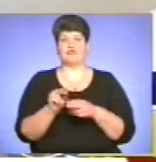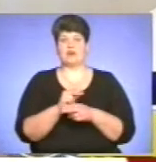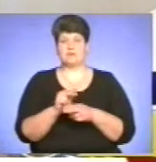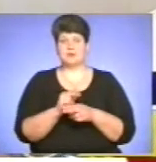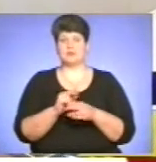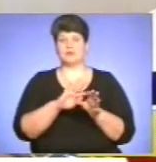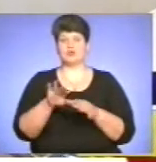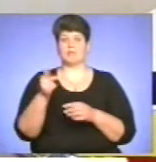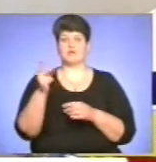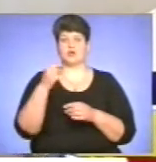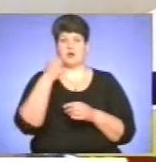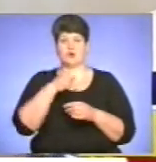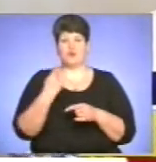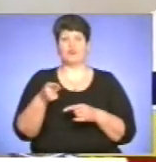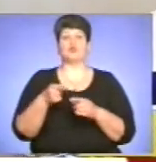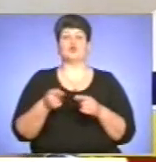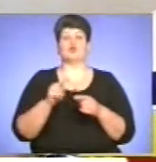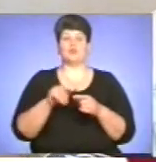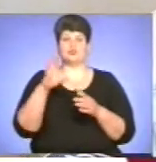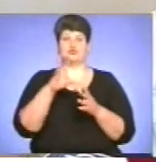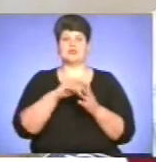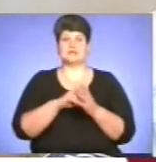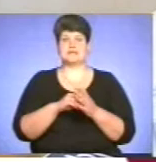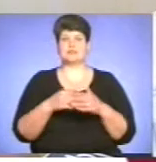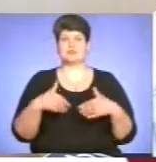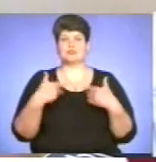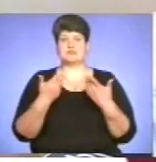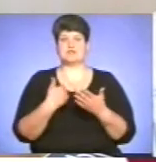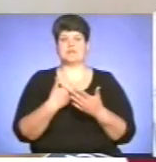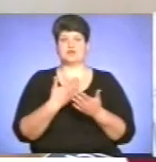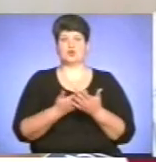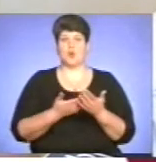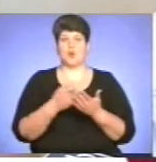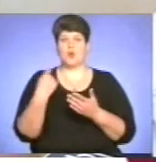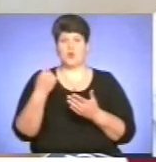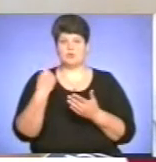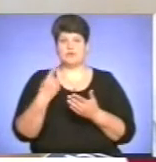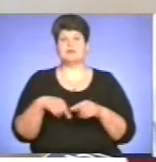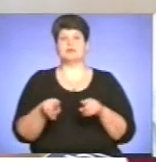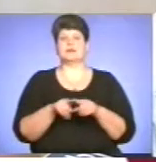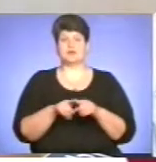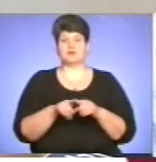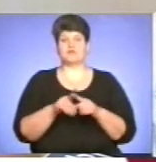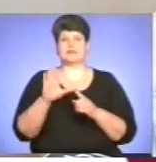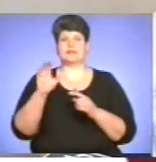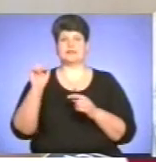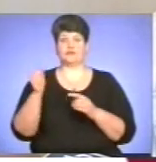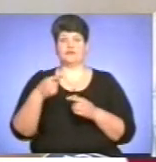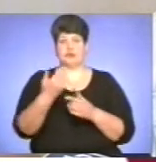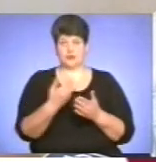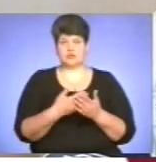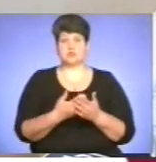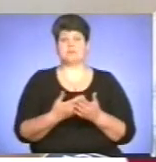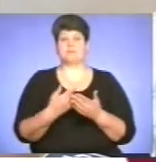В тому числі, і за пропозиціями Віташої області, і також Вилан Дерантович також підписував ці